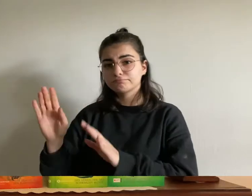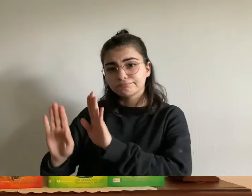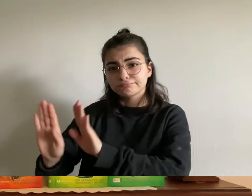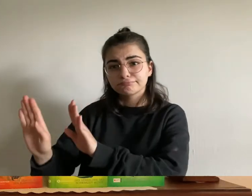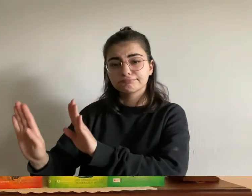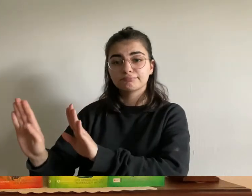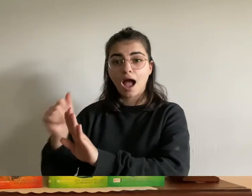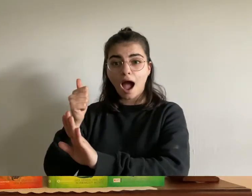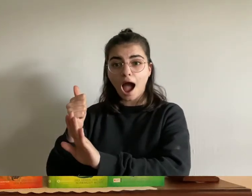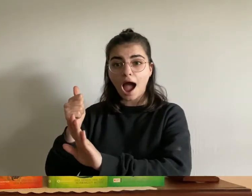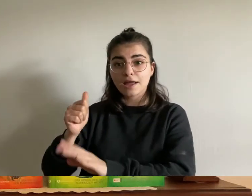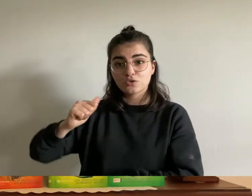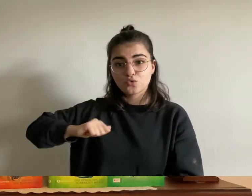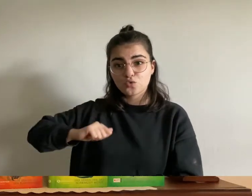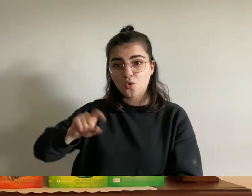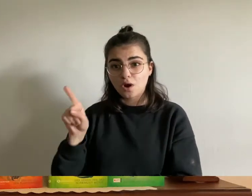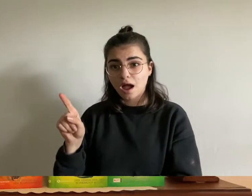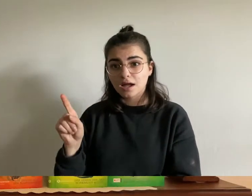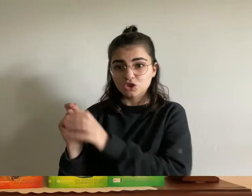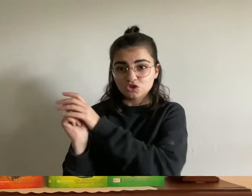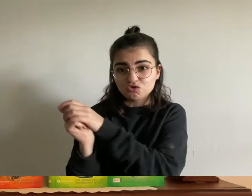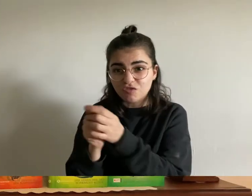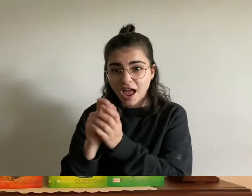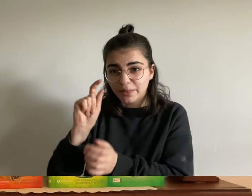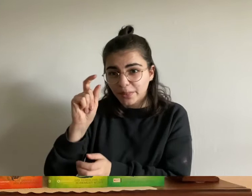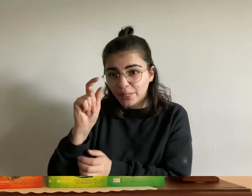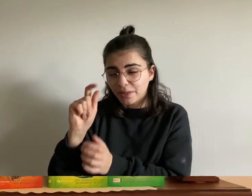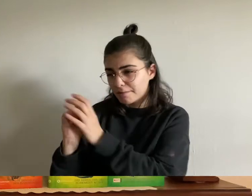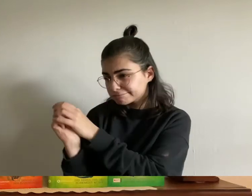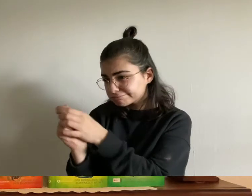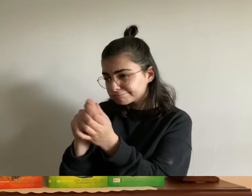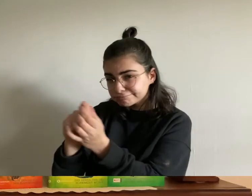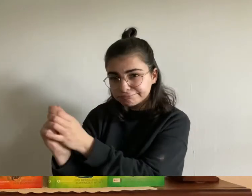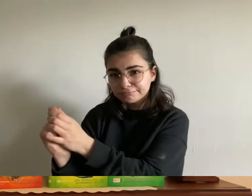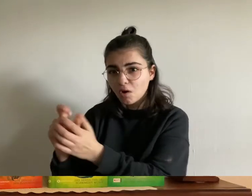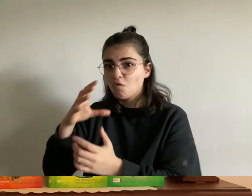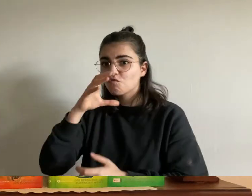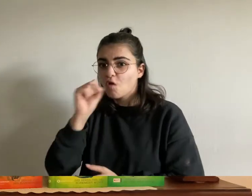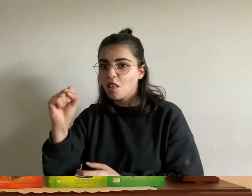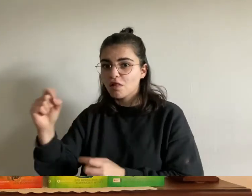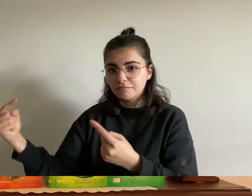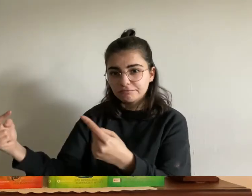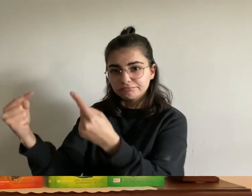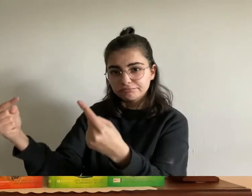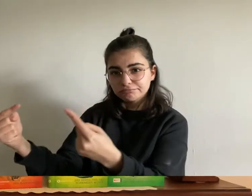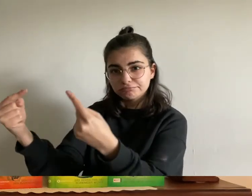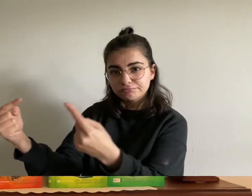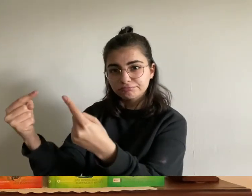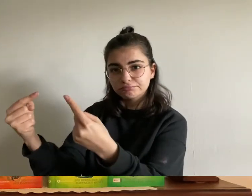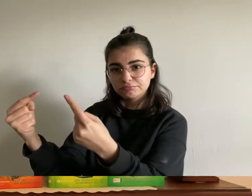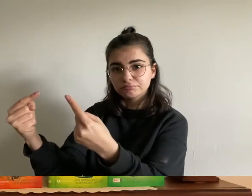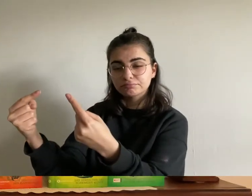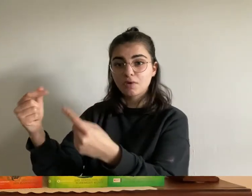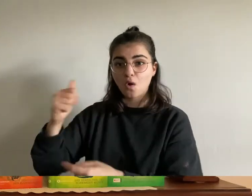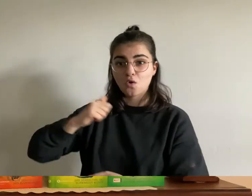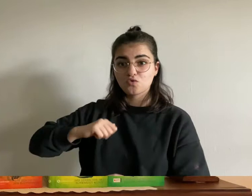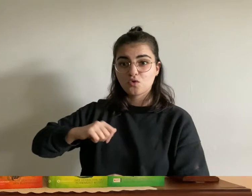den wolf richtete fiel dieser um und verschwand hinter der bühne die zuschauer klatschten begeistert dann ging ein raunen durch die